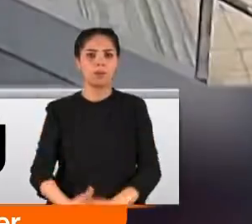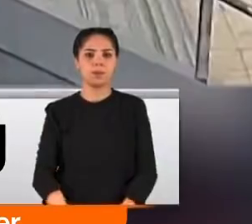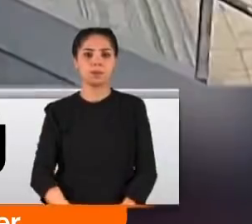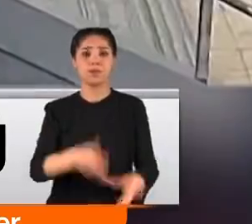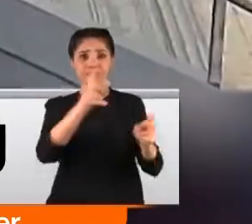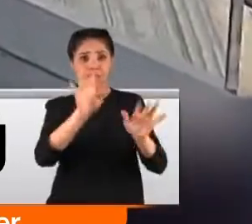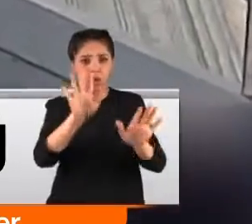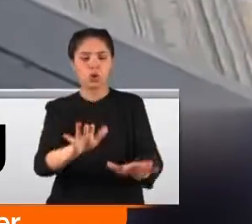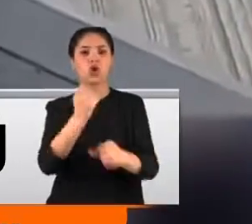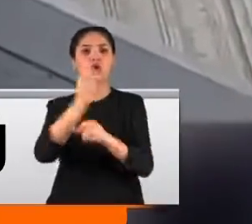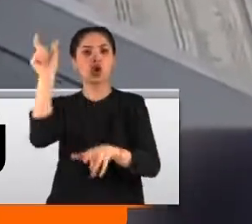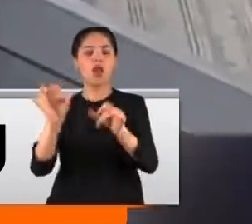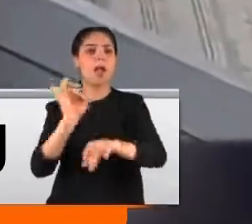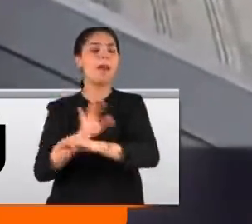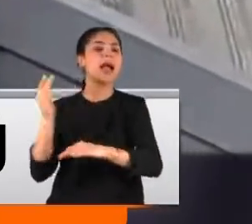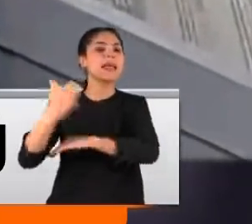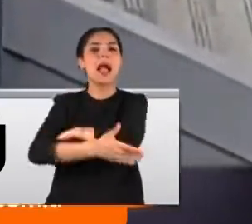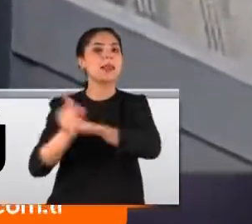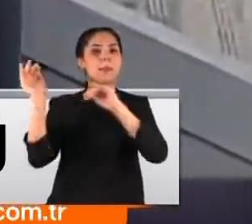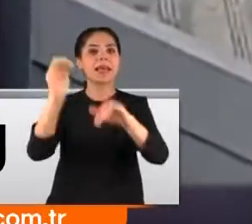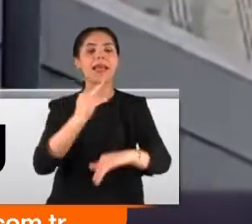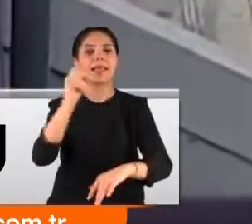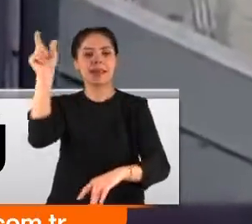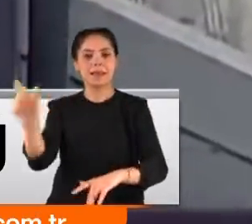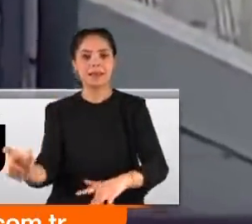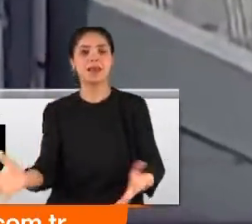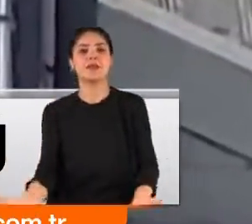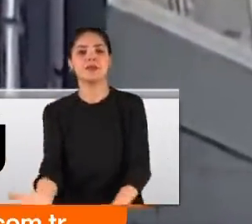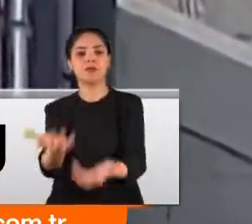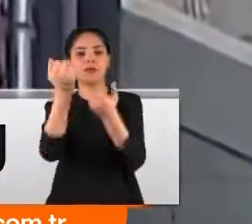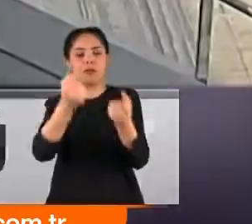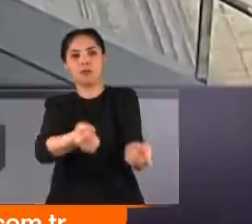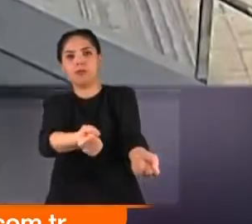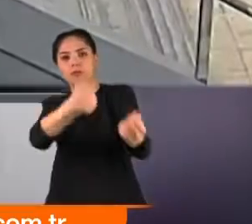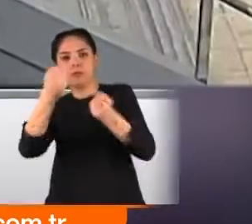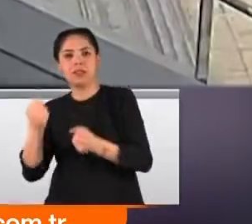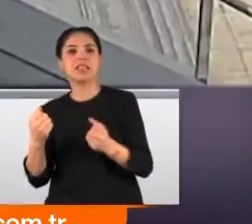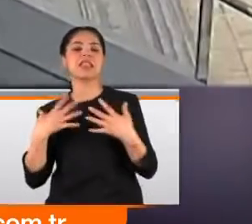Tren durdu, görevliler hemen yardıma koştu. Kadın raylardan kurtarılıp perona çıkarıldı.